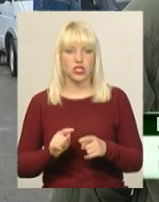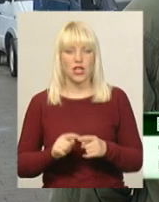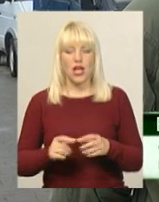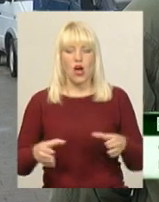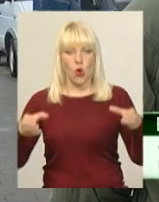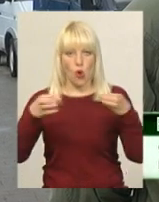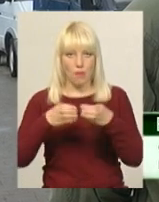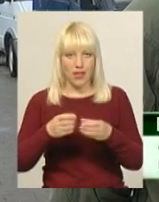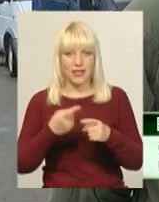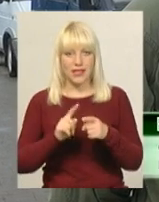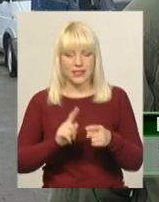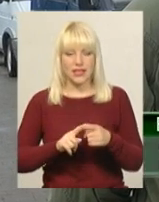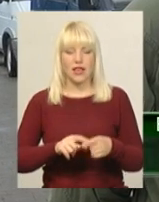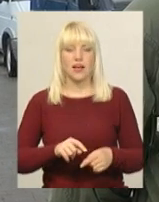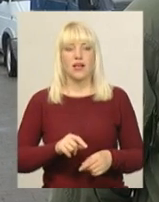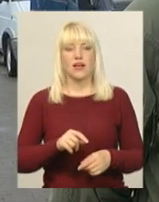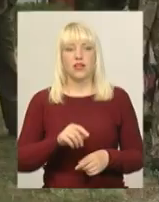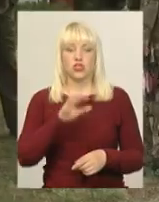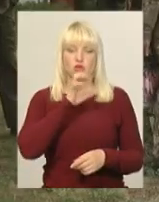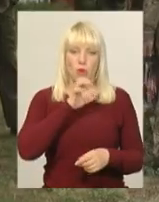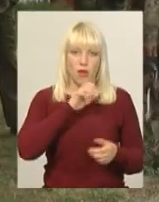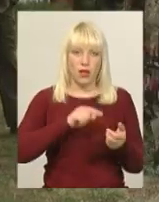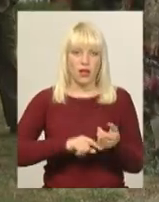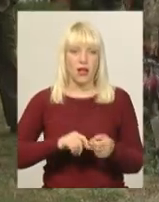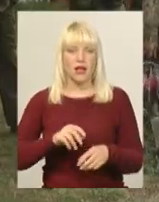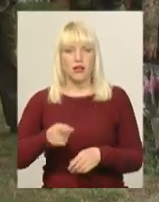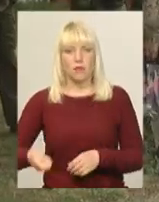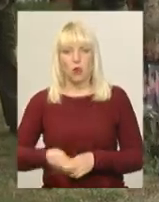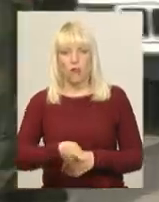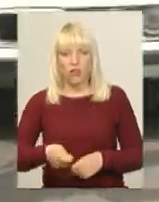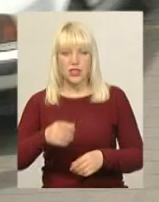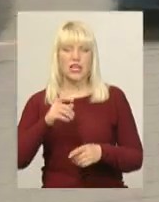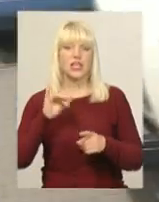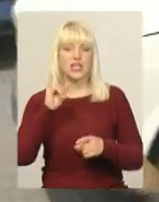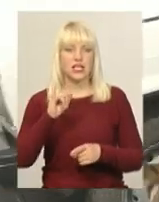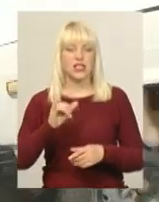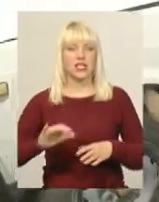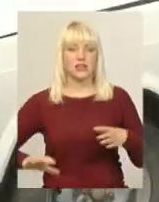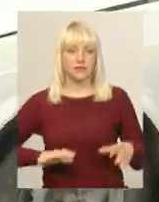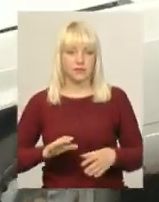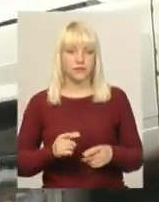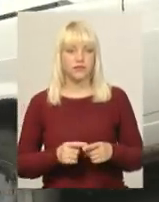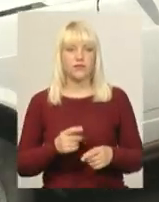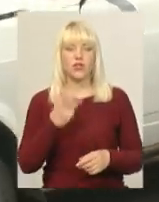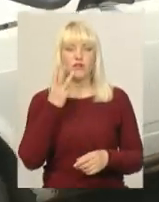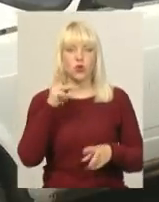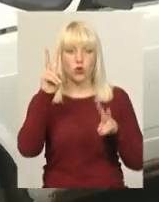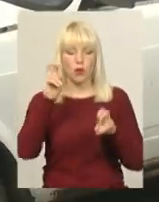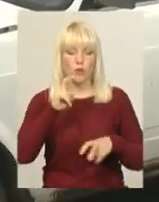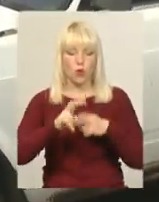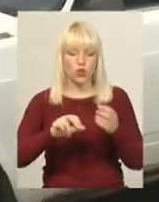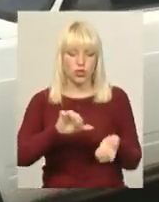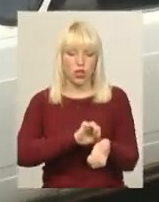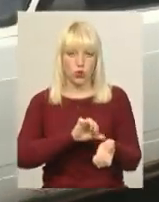кінолог, провідник собаки і робота собаки. Змагання триватимуть два дні. Переможців оберуть у трьох номінаціях – пошук наркотичних